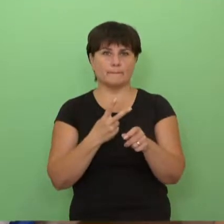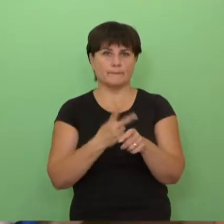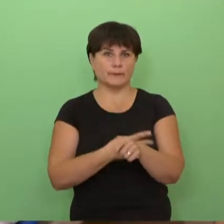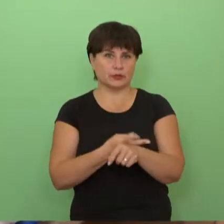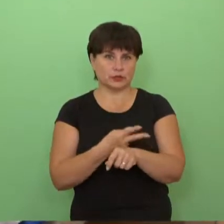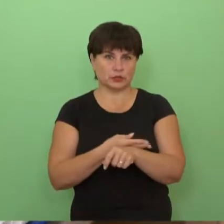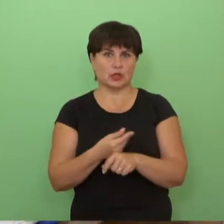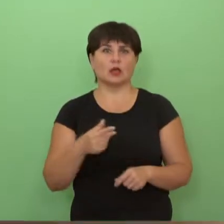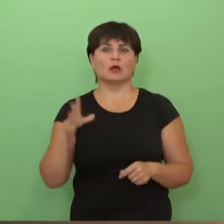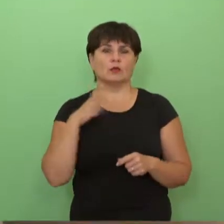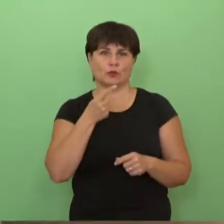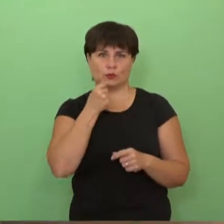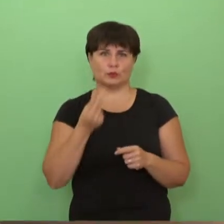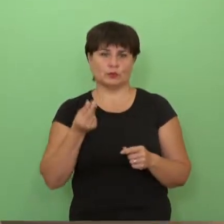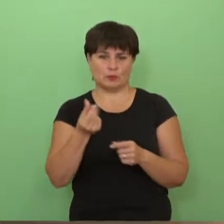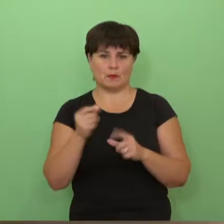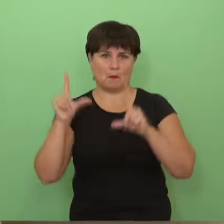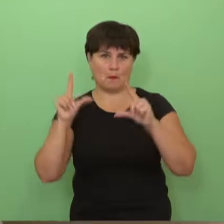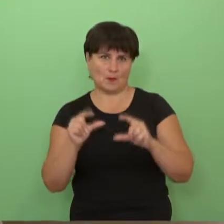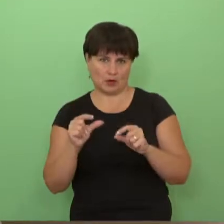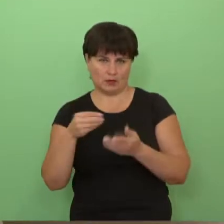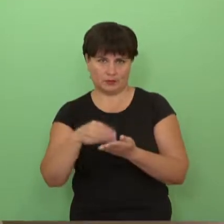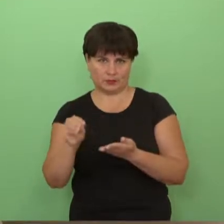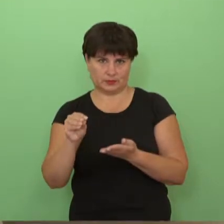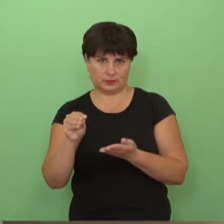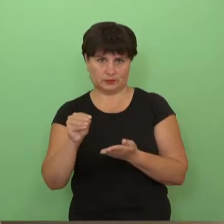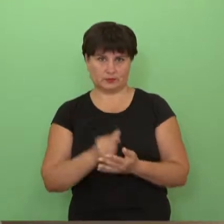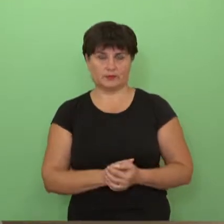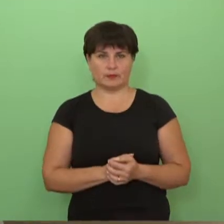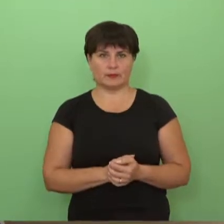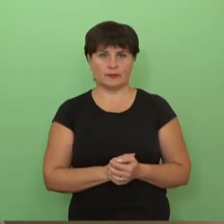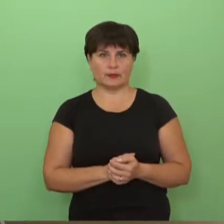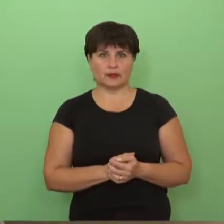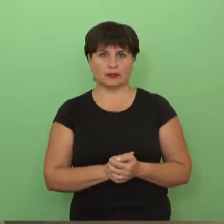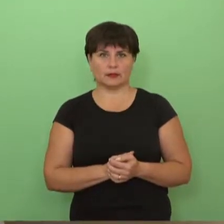pirkom, šiek tiek mažesnėm kainom, negu buvo pirkta pirmą pusmetį.